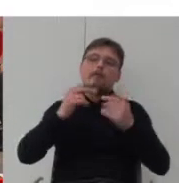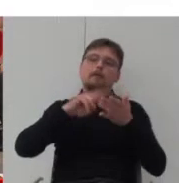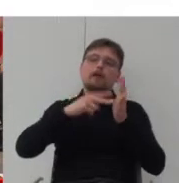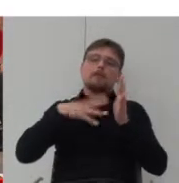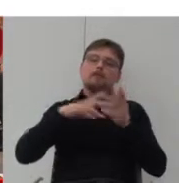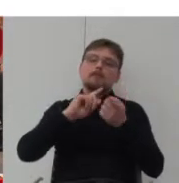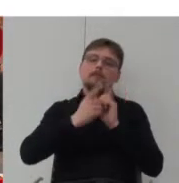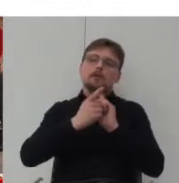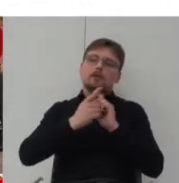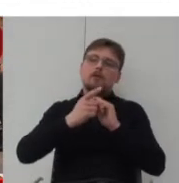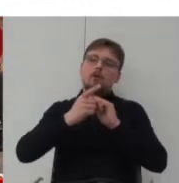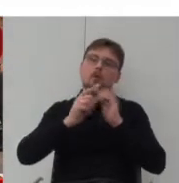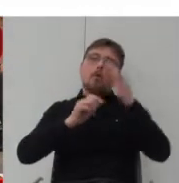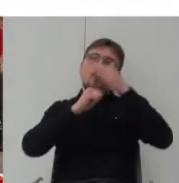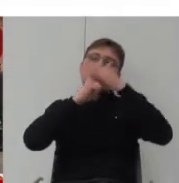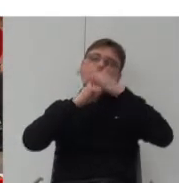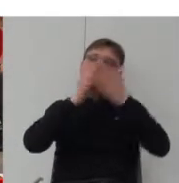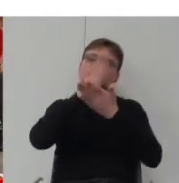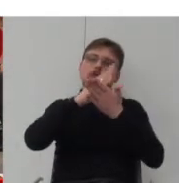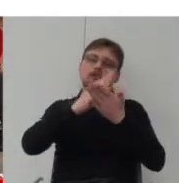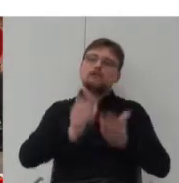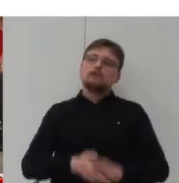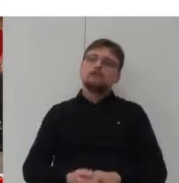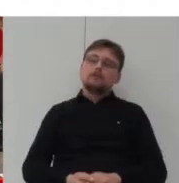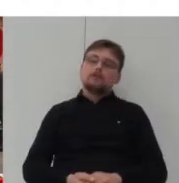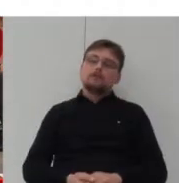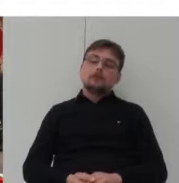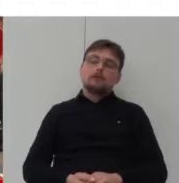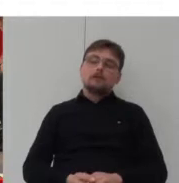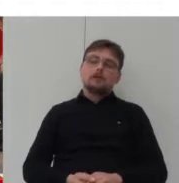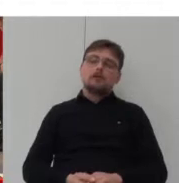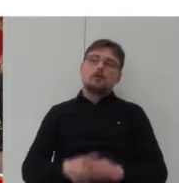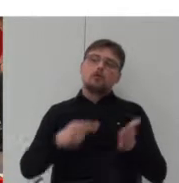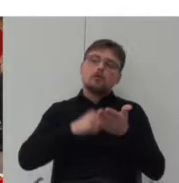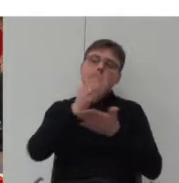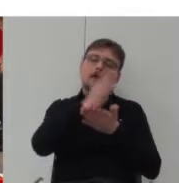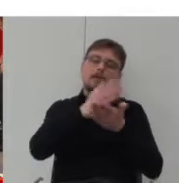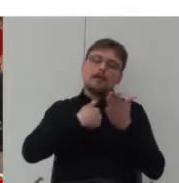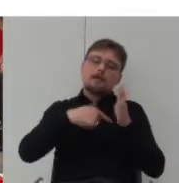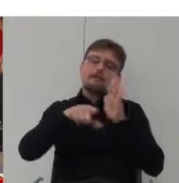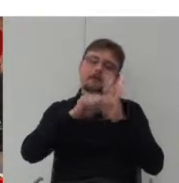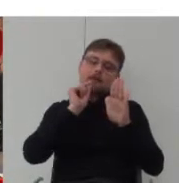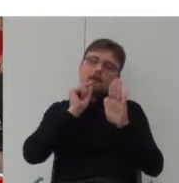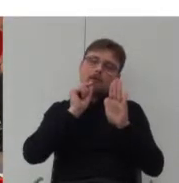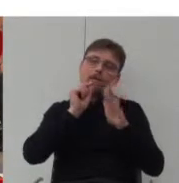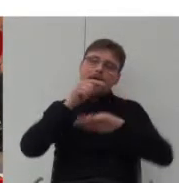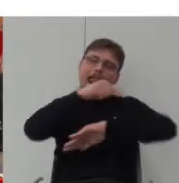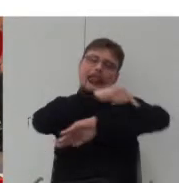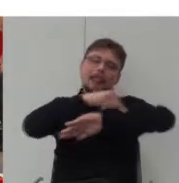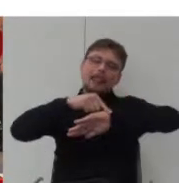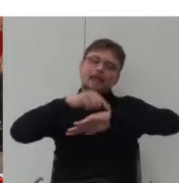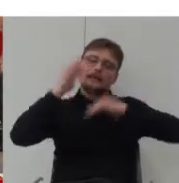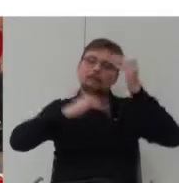tej górnej części i tutaj z tego planu wyciągnęłam linię zabudowy,